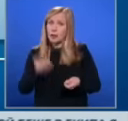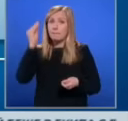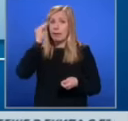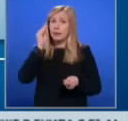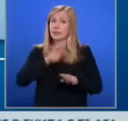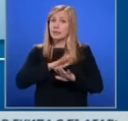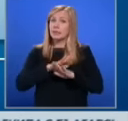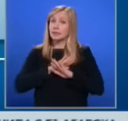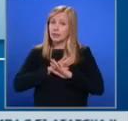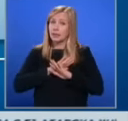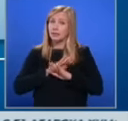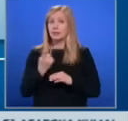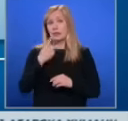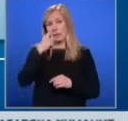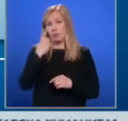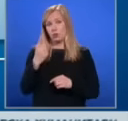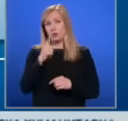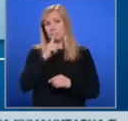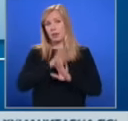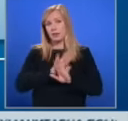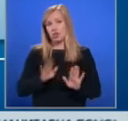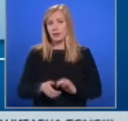концентрационните лагери с минута мълчани.